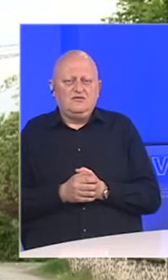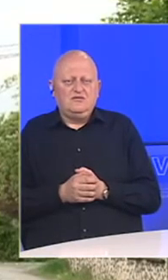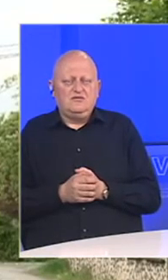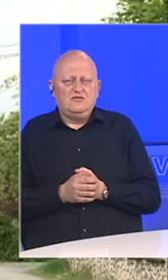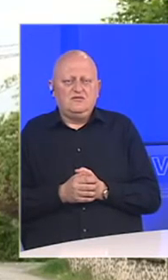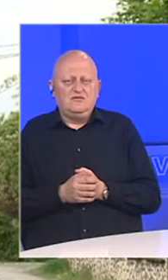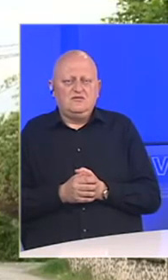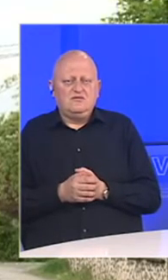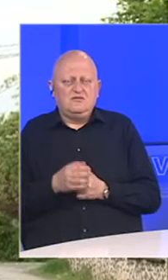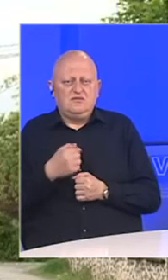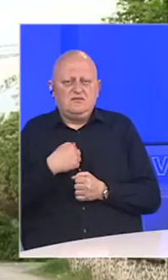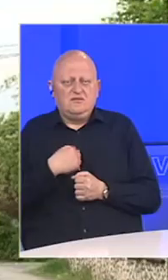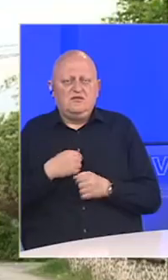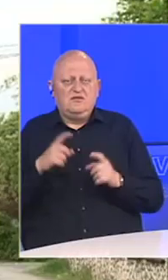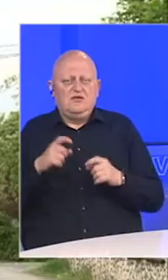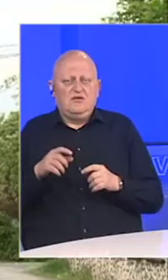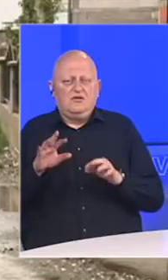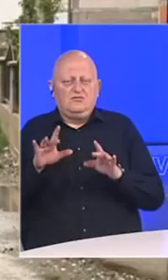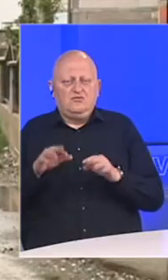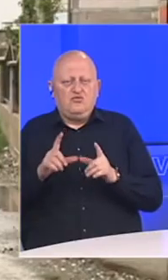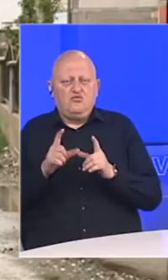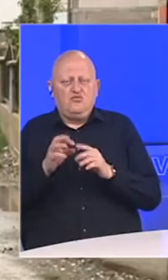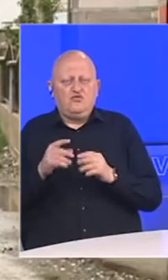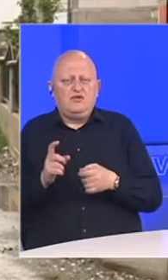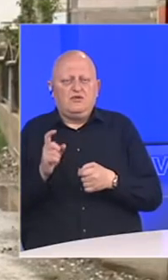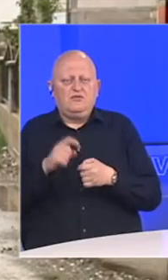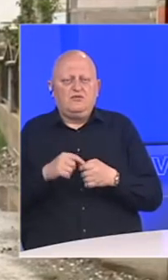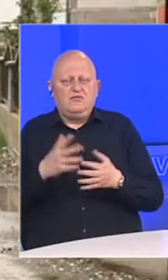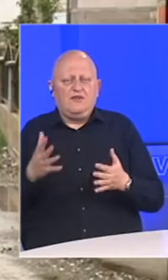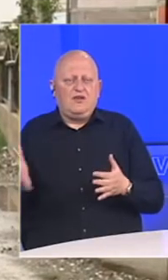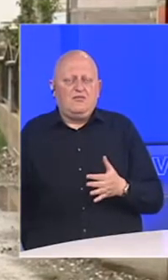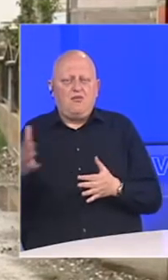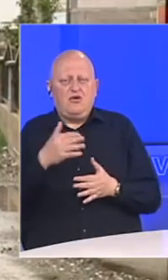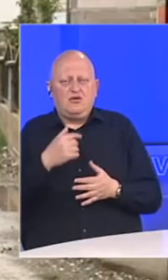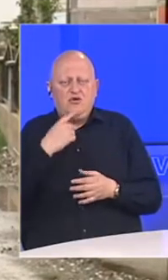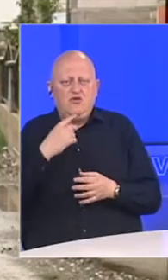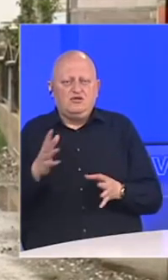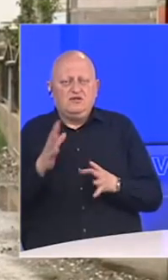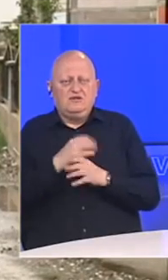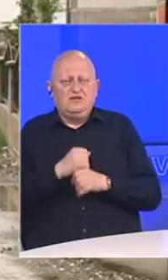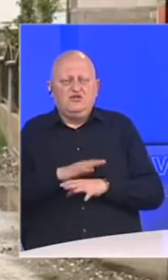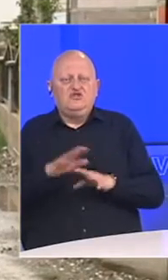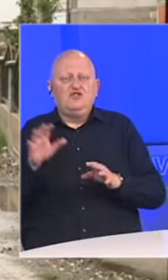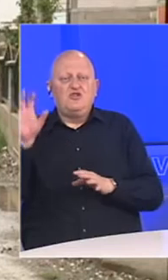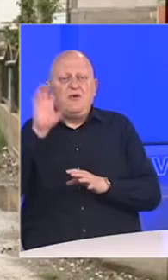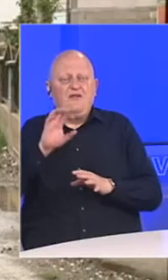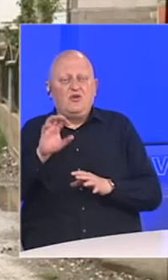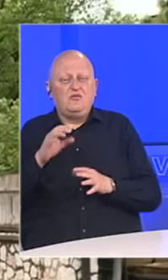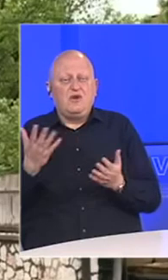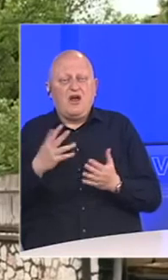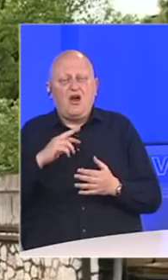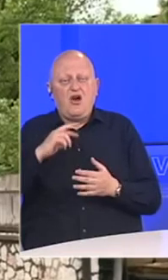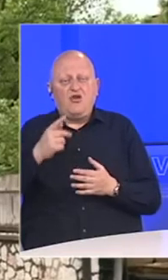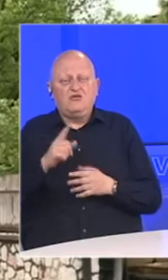mi sa romskog portala UDAR priključili se jednom većem pokretu koji se realizuje širom Evrope kao